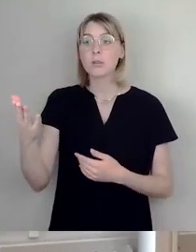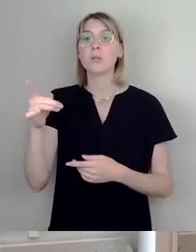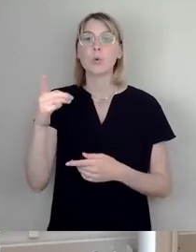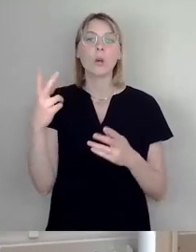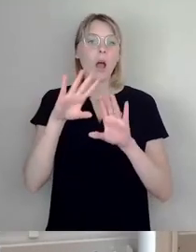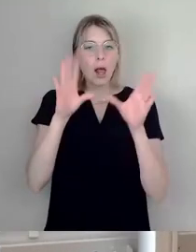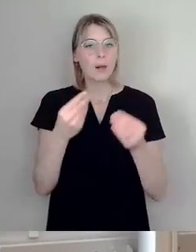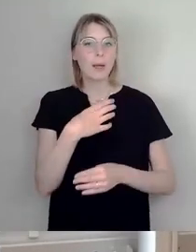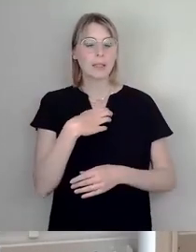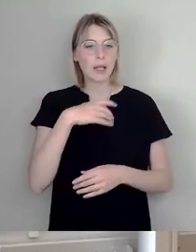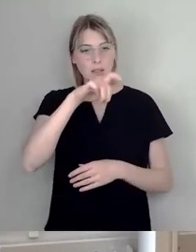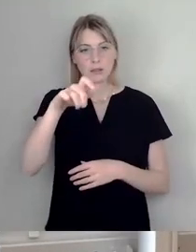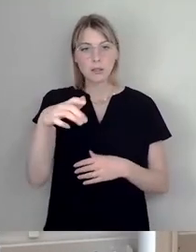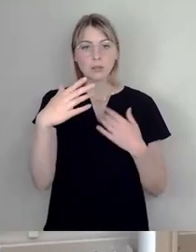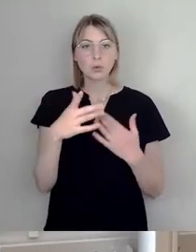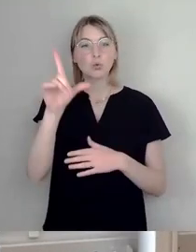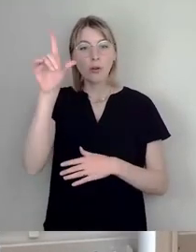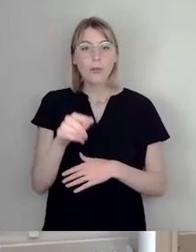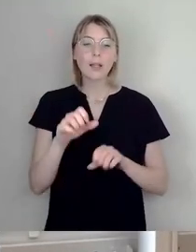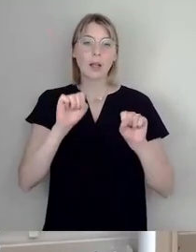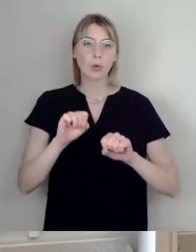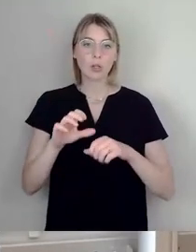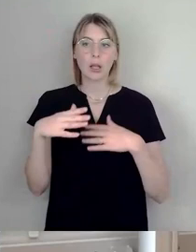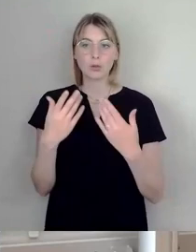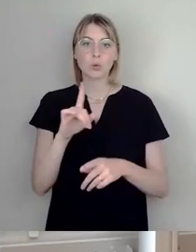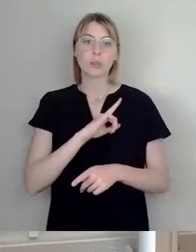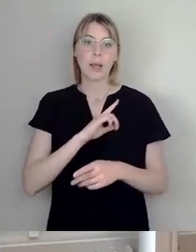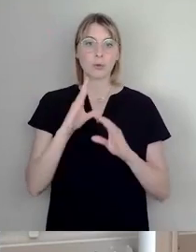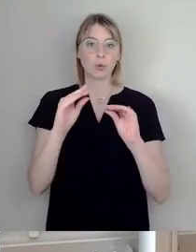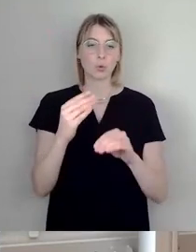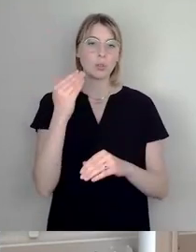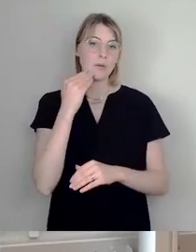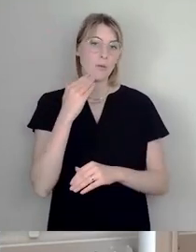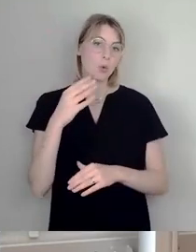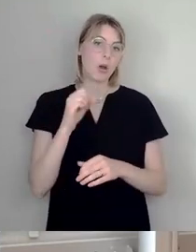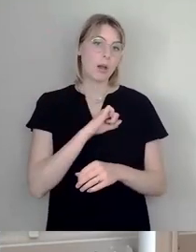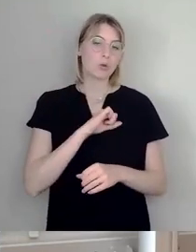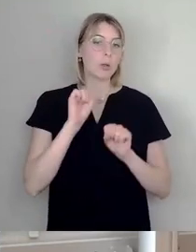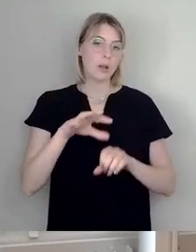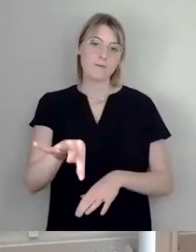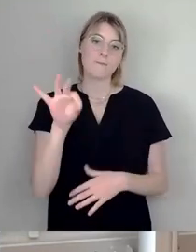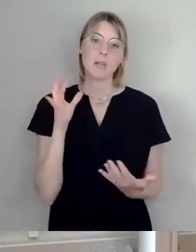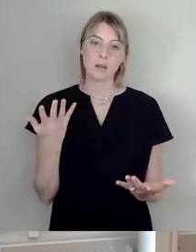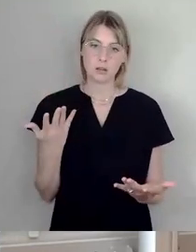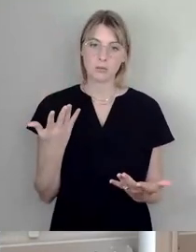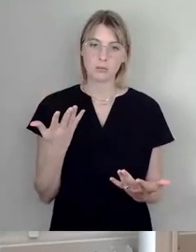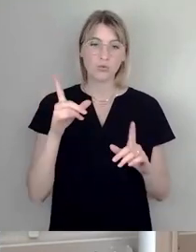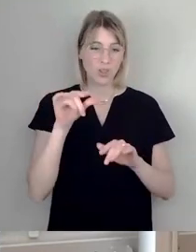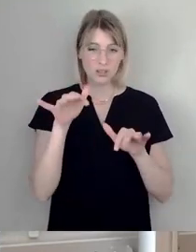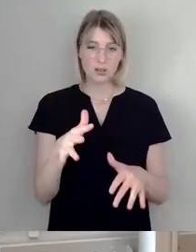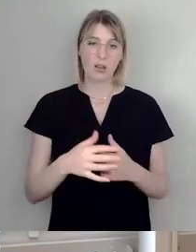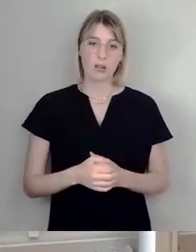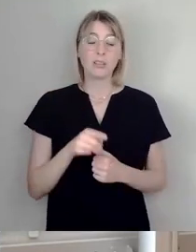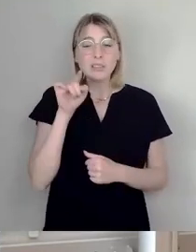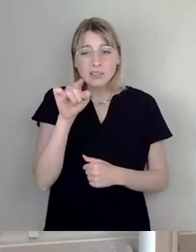wenige Möglichkeiten haben, selbstgenutztes Wohneigentum in dieser Stadt zu finden. Die Menschen, die in diesen Wohnungen wohnen, die Menschen, die bei der WED